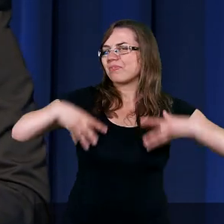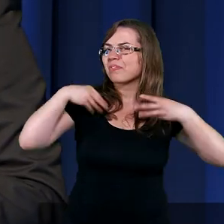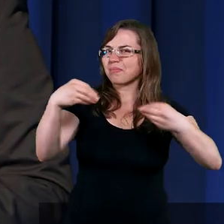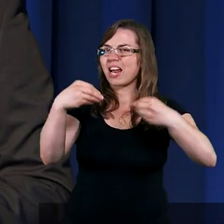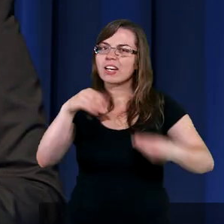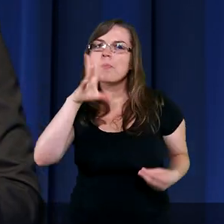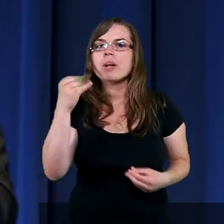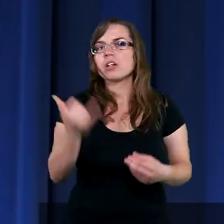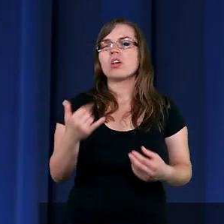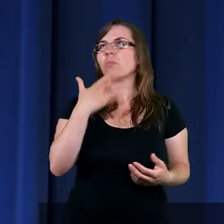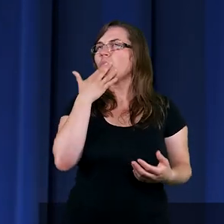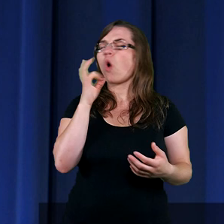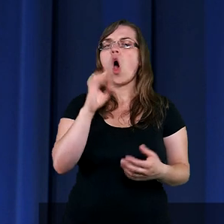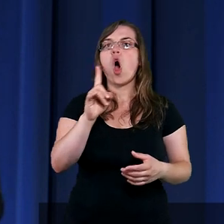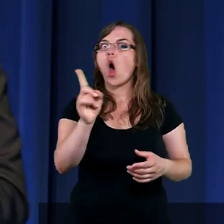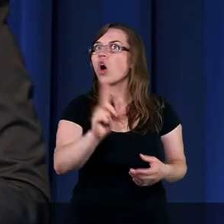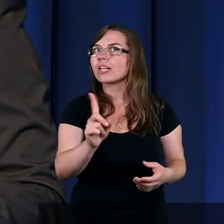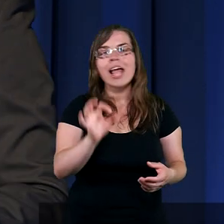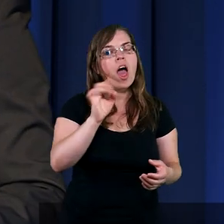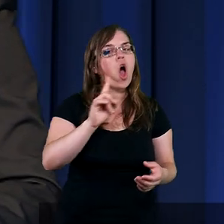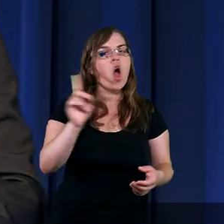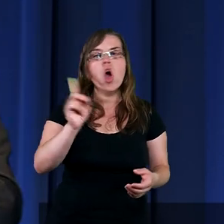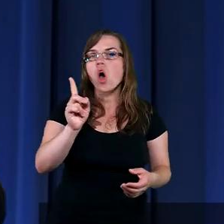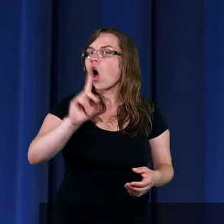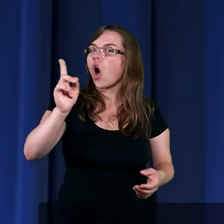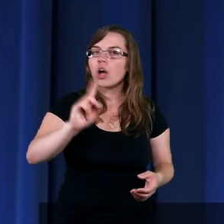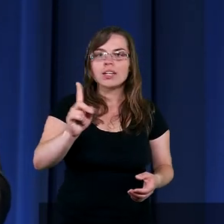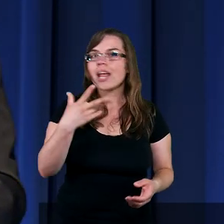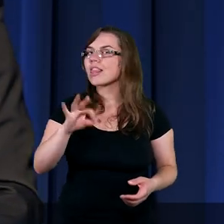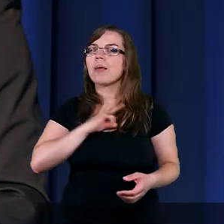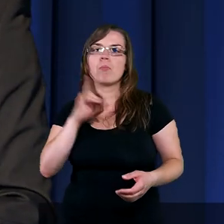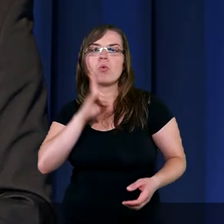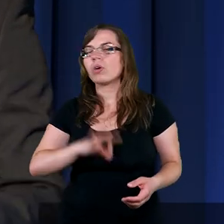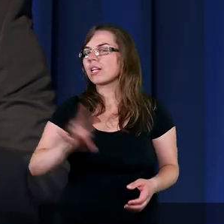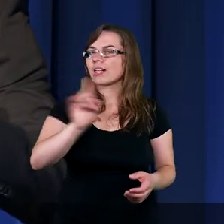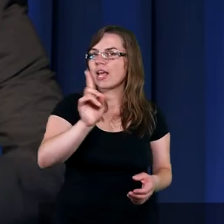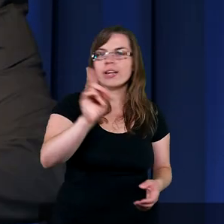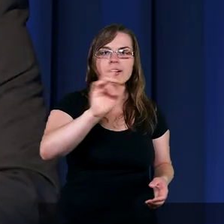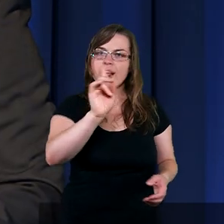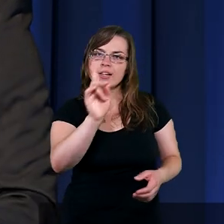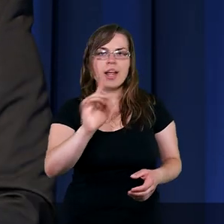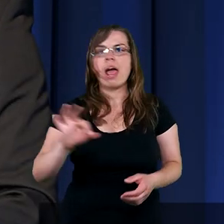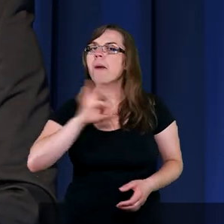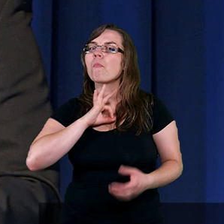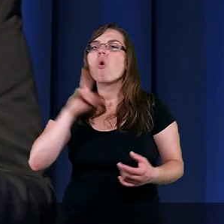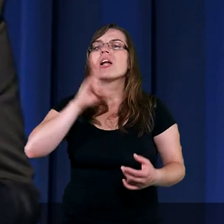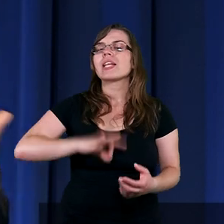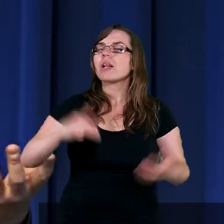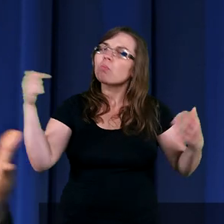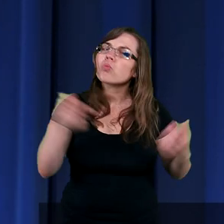piękne dzieci, powiedziała, o nie, o nie, nie mój syn, nie mój syn, mojego syna muszę uratować.